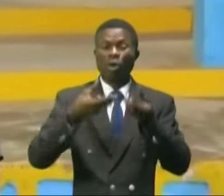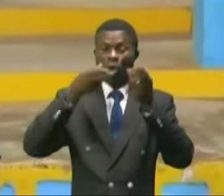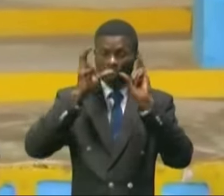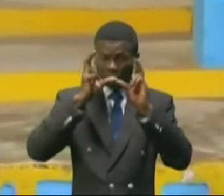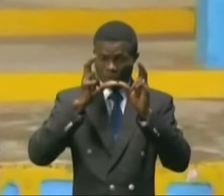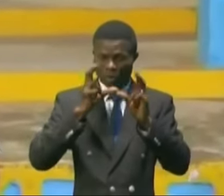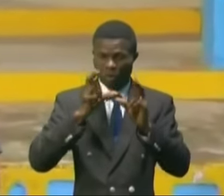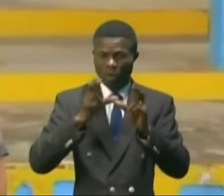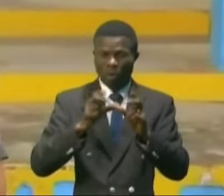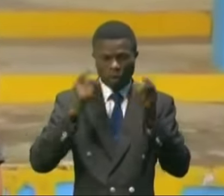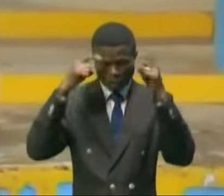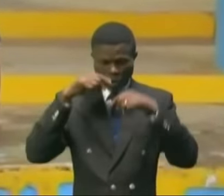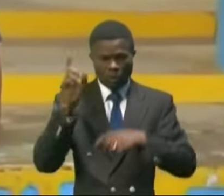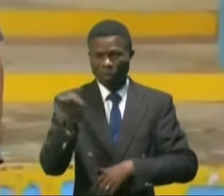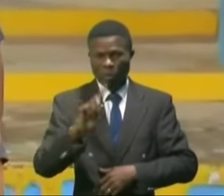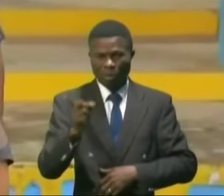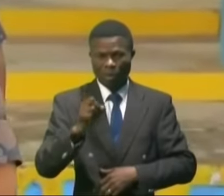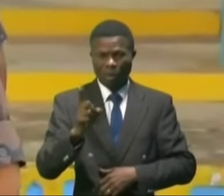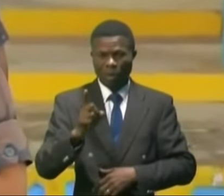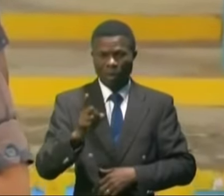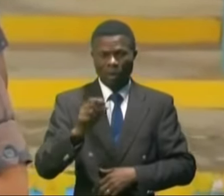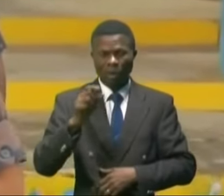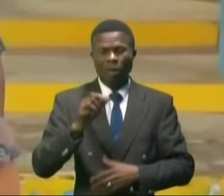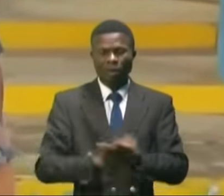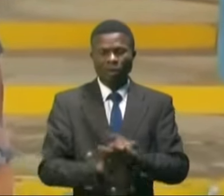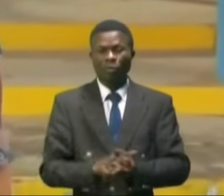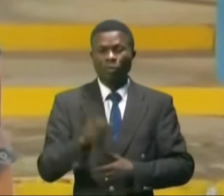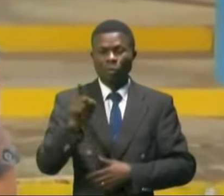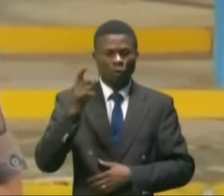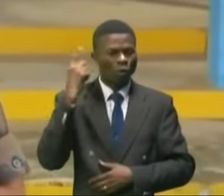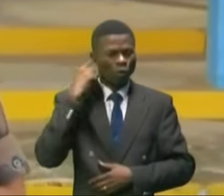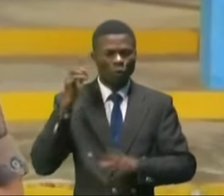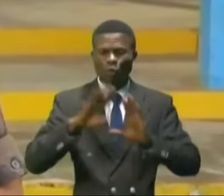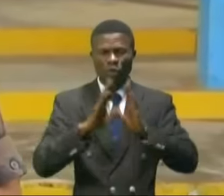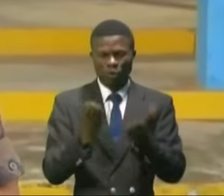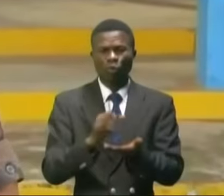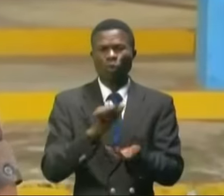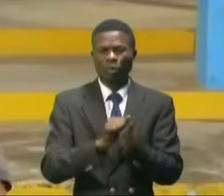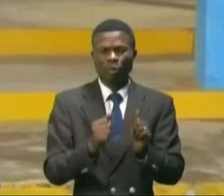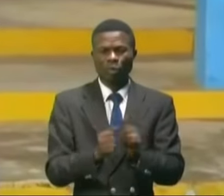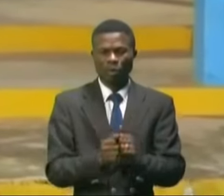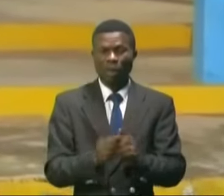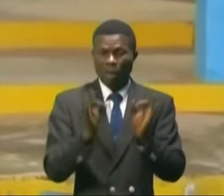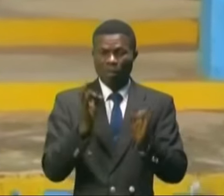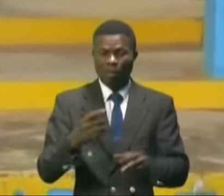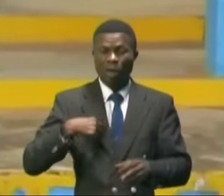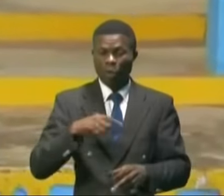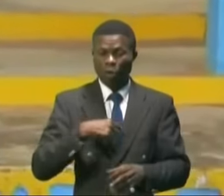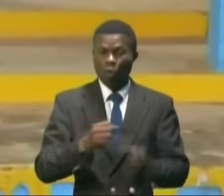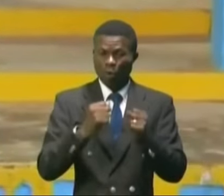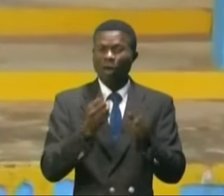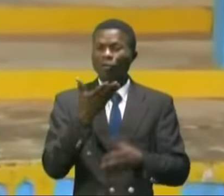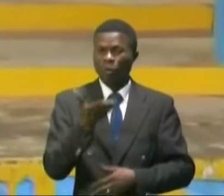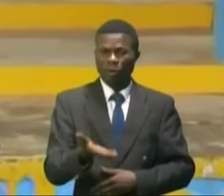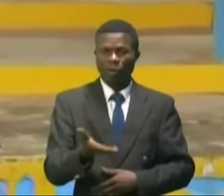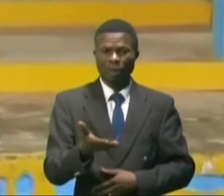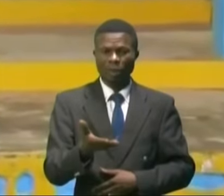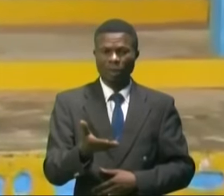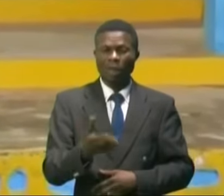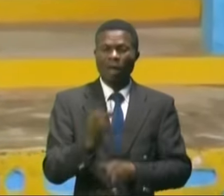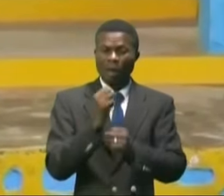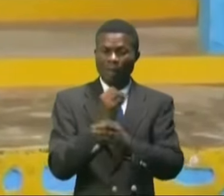Une mise en garde sévère a donnée aux malveillants qui ont aux malveillants qui ont été